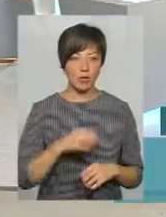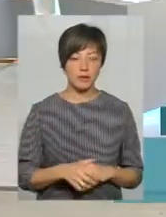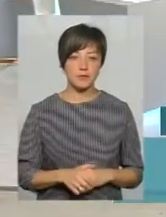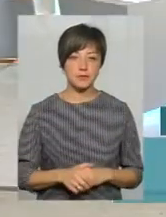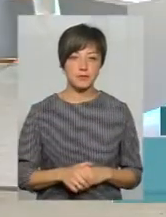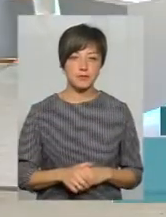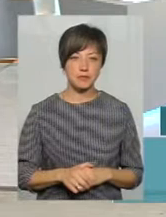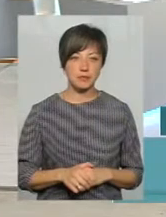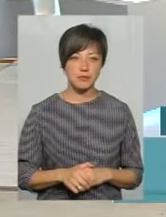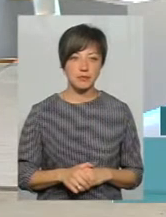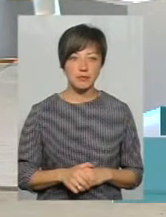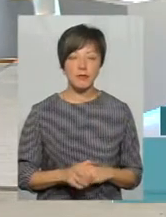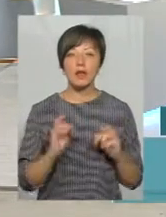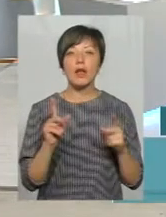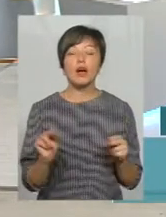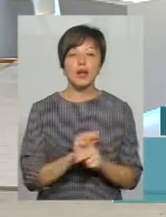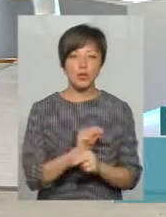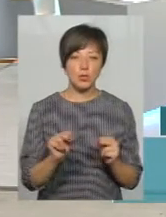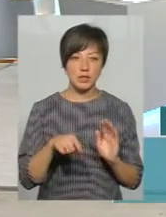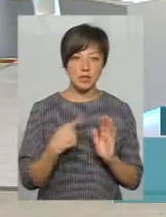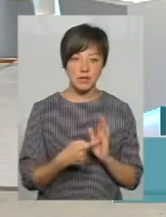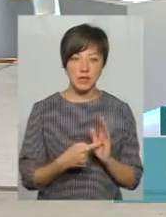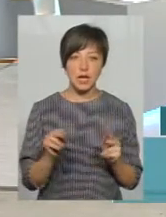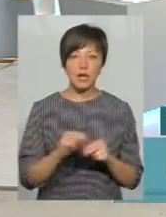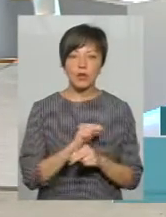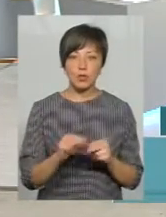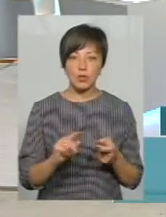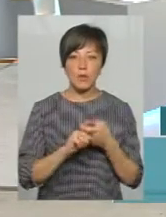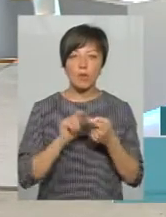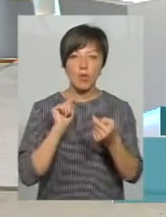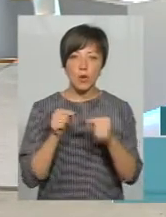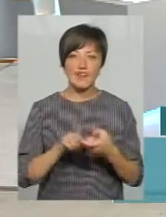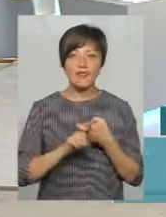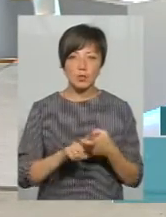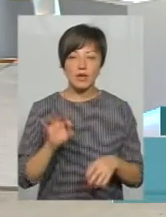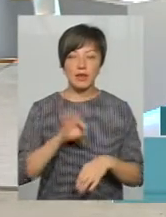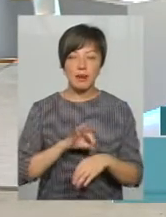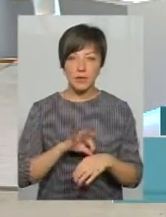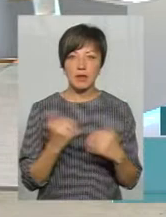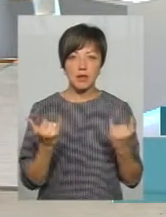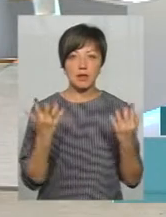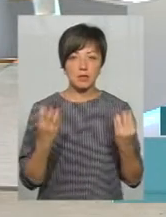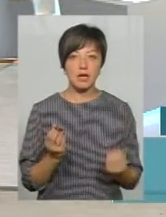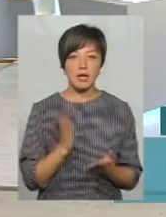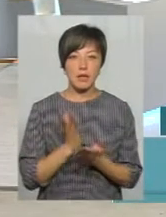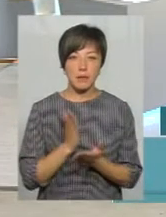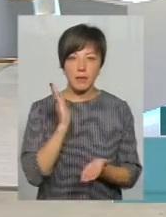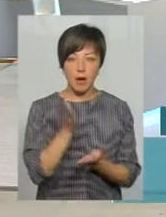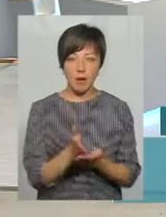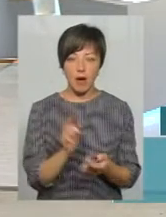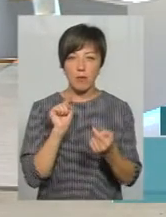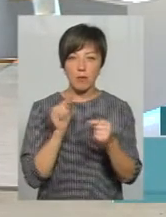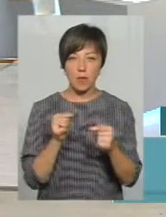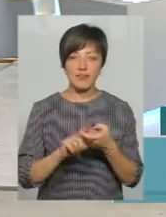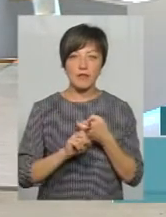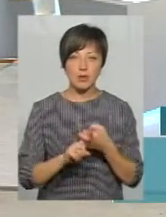оперативний доступ. А як лікується? Лікується гепатит С противірусною терапією. На даний момент є пряма противірусна дія на